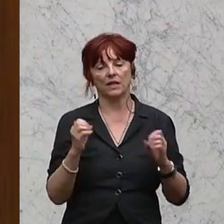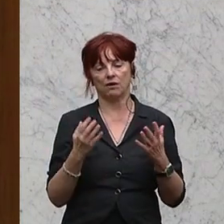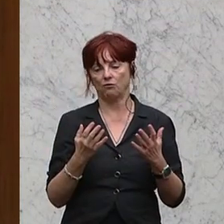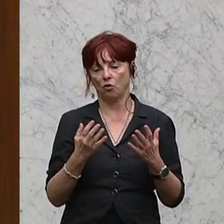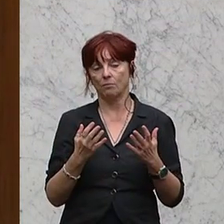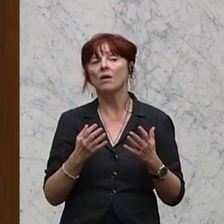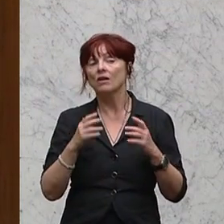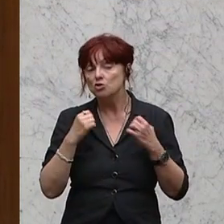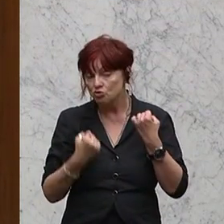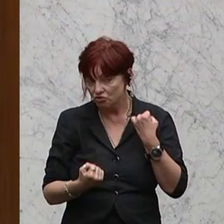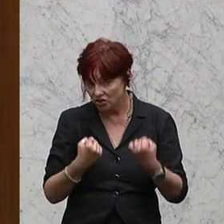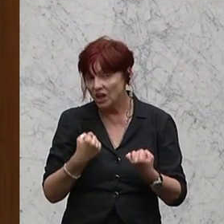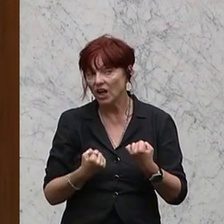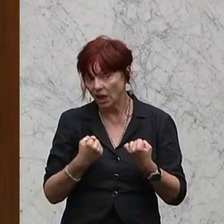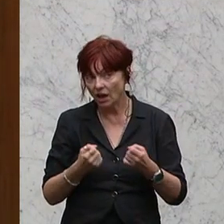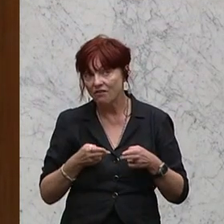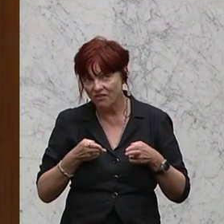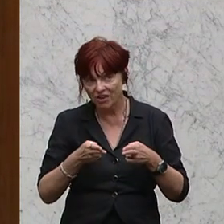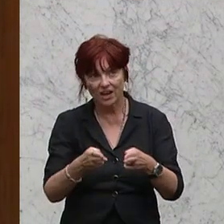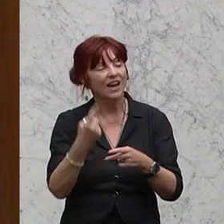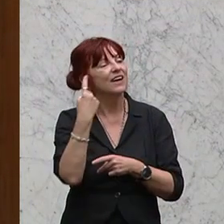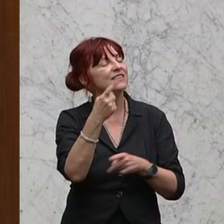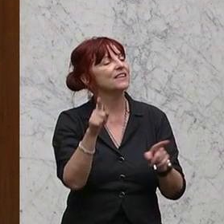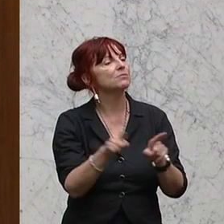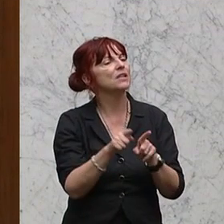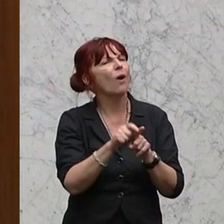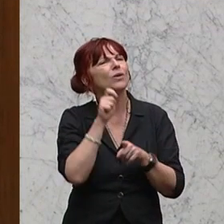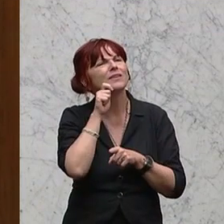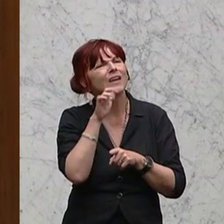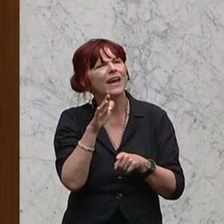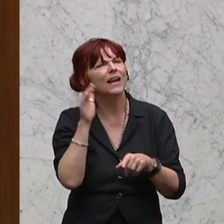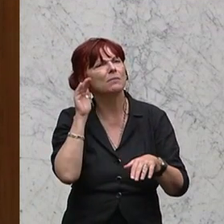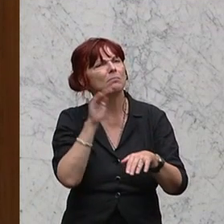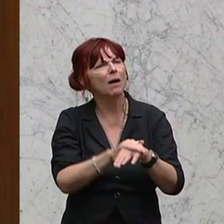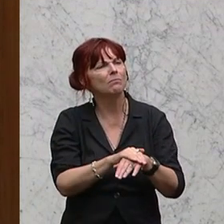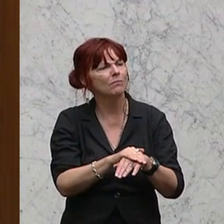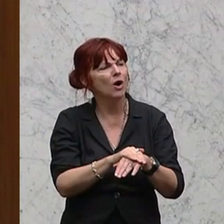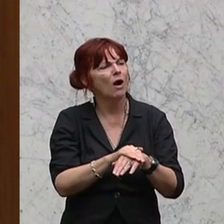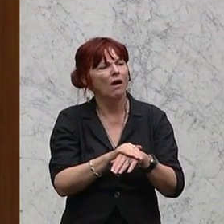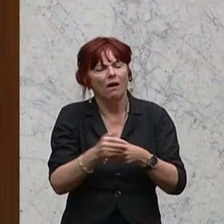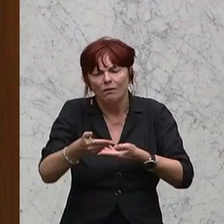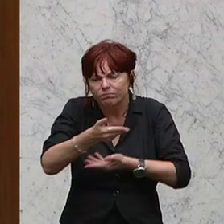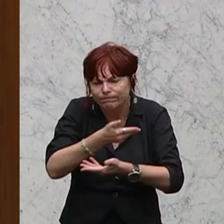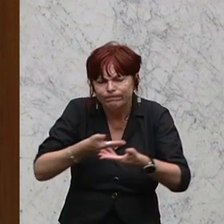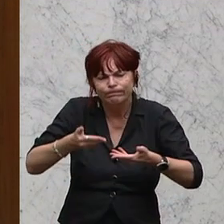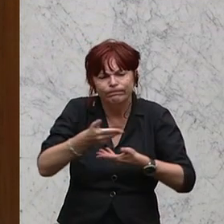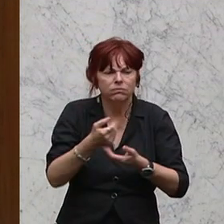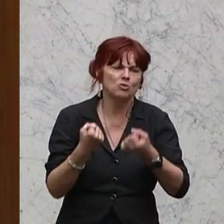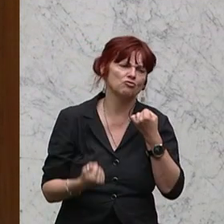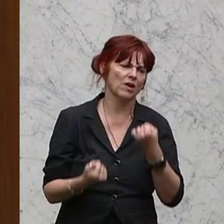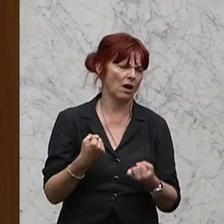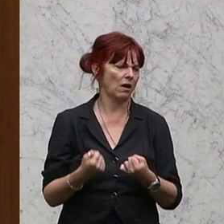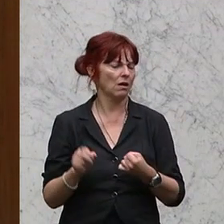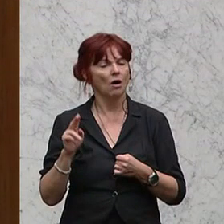Unterfangen und Sie alle bekommen es ja auch live tagtäglich mit, wie schwierig hier die Auseinandersetzungen sind, weil